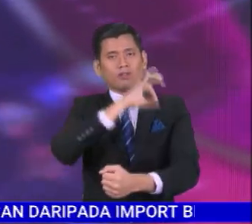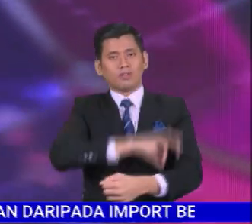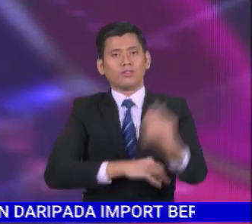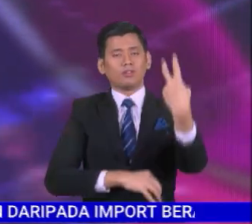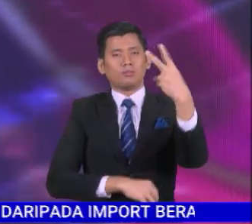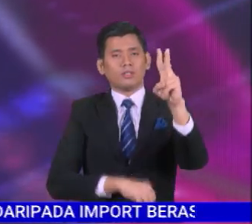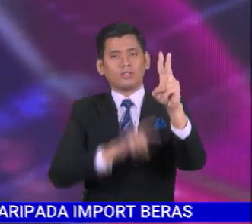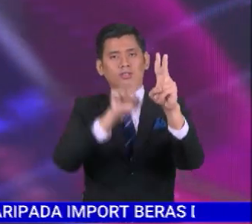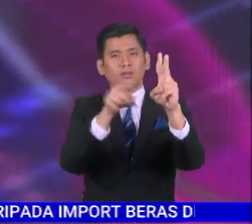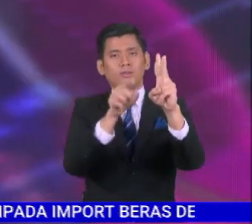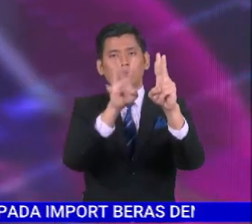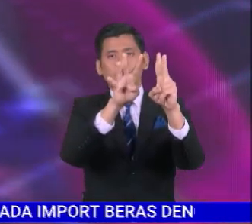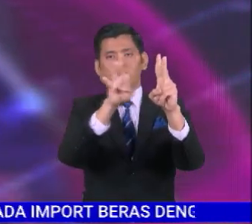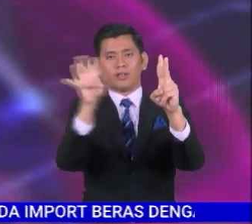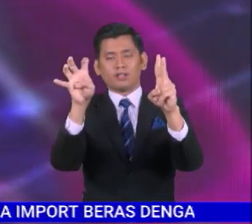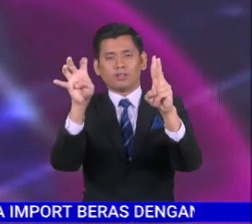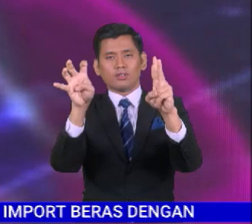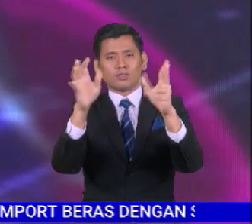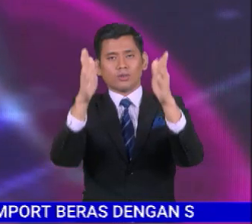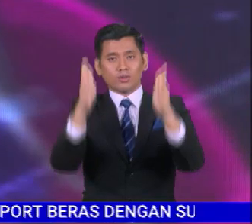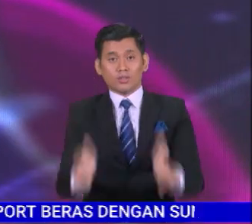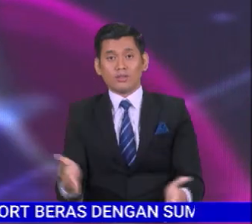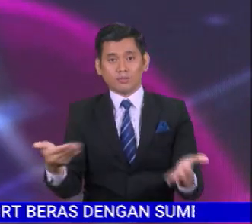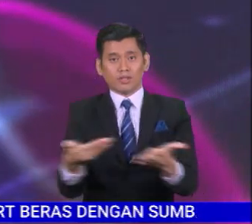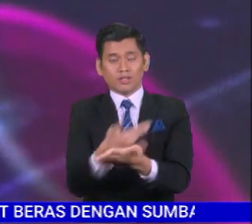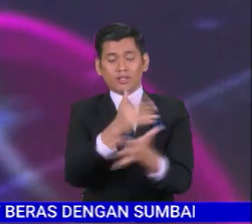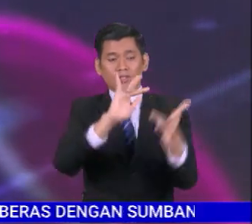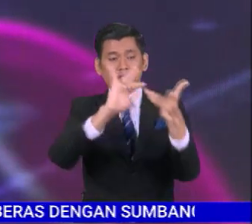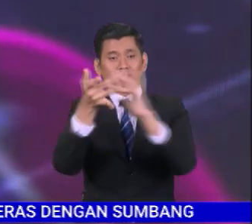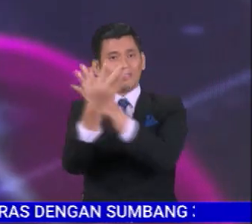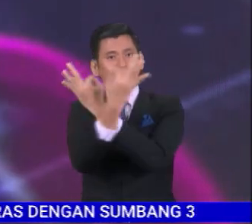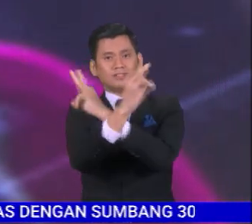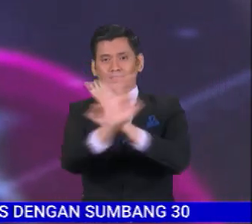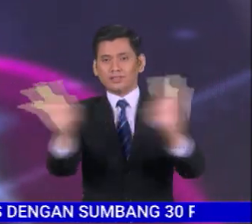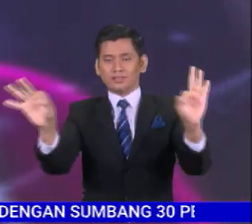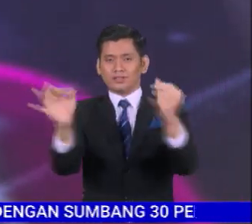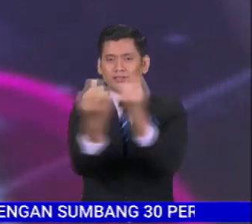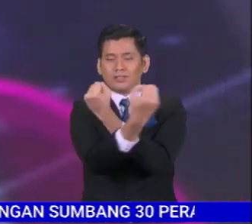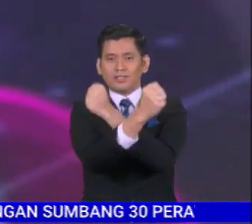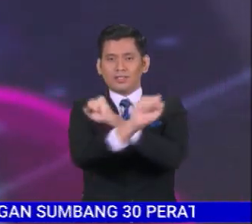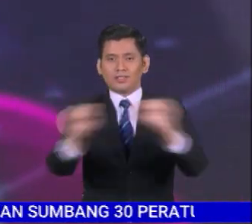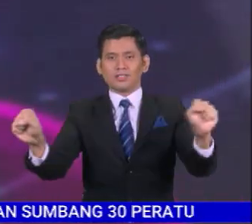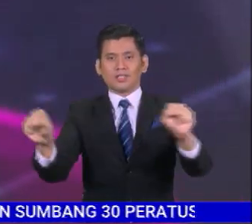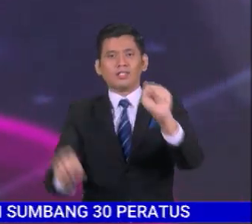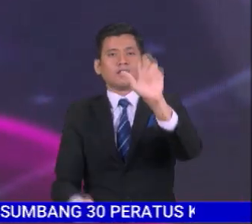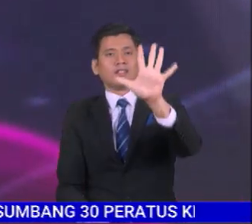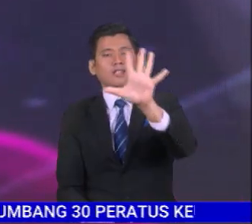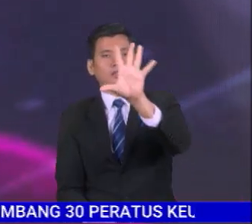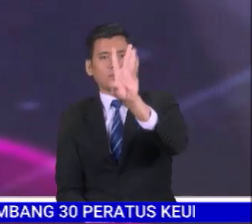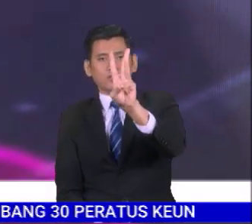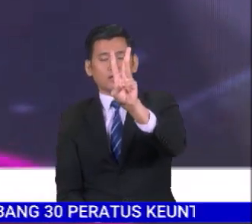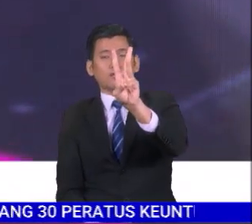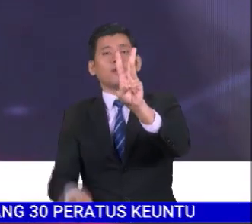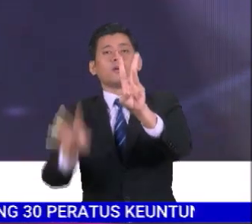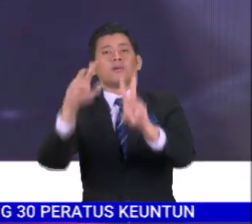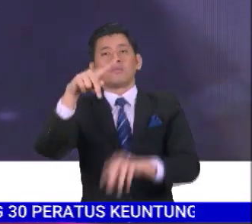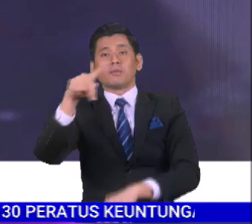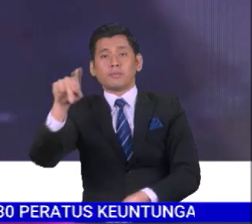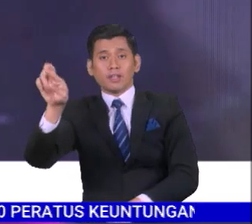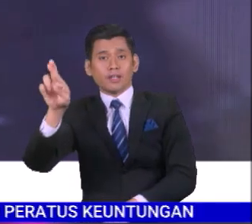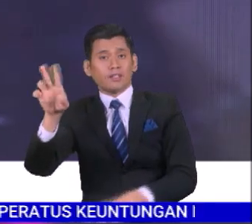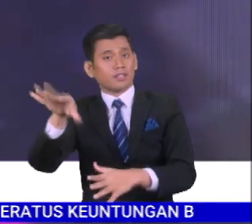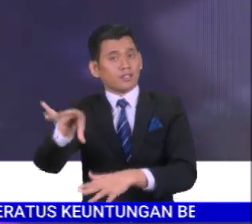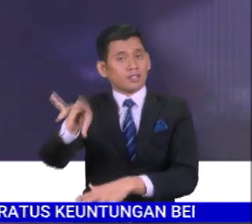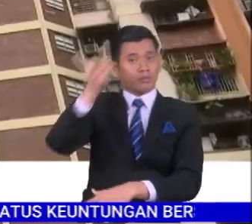,400 penghuni baharu dan capaian internet percuma turut disediakan untuk 56 PPR terpilih.